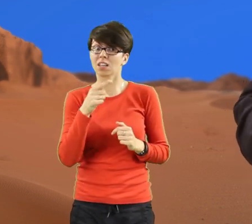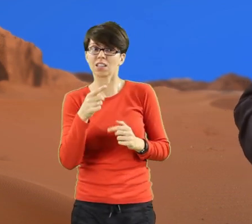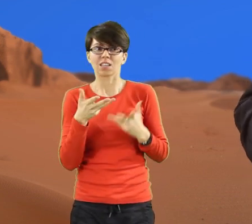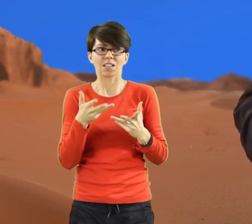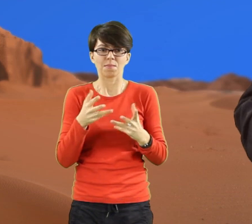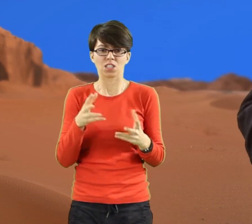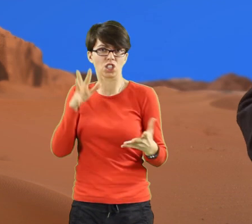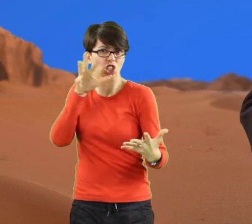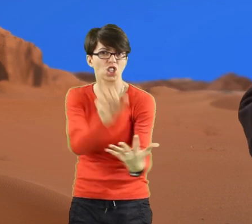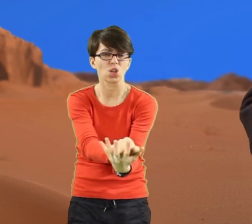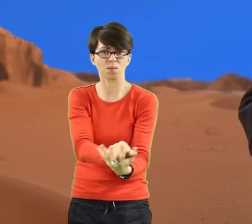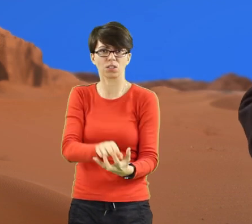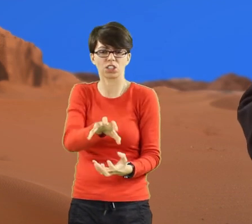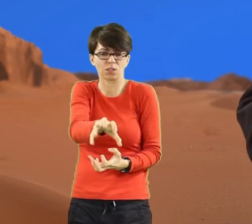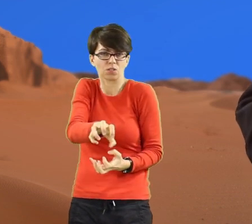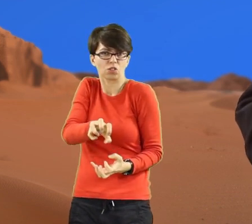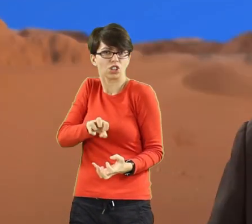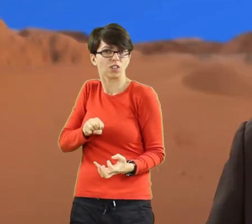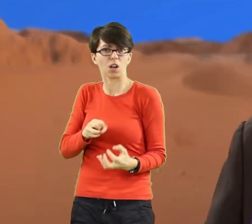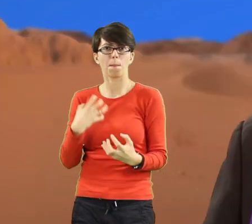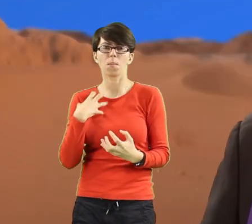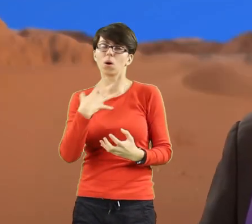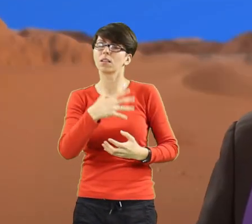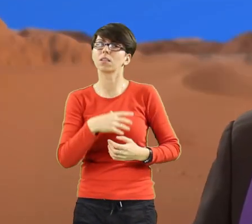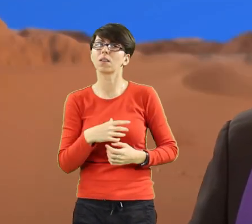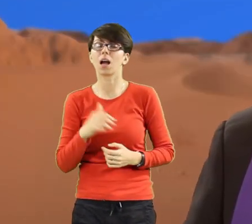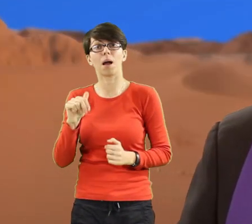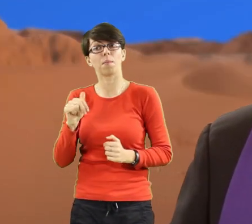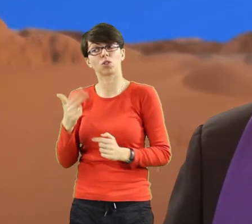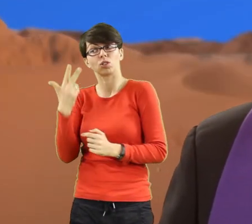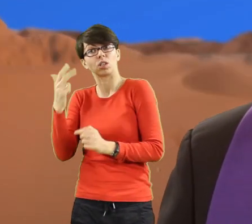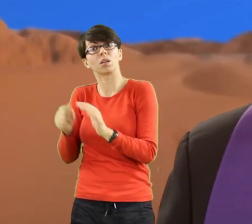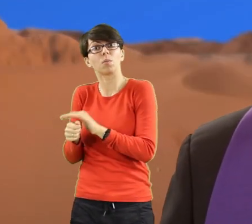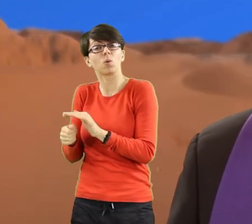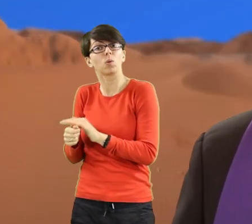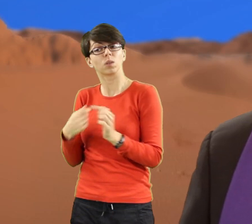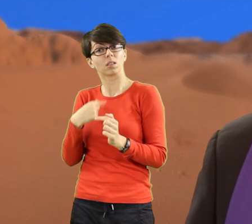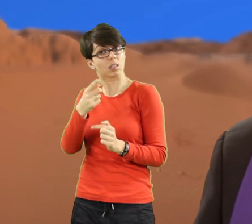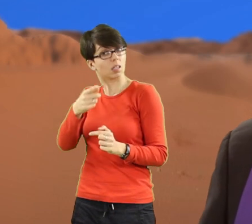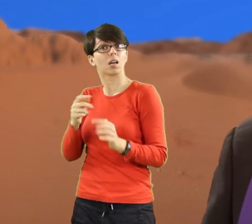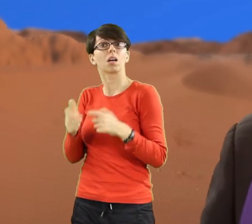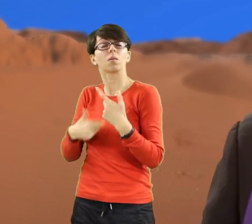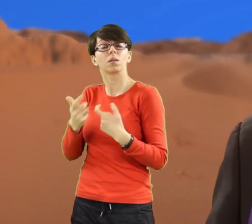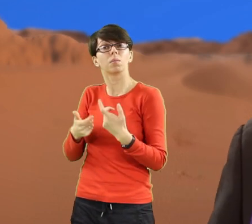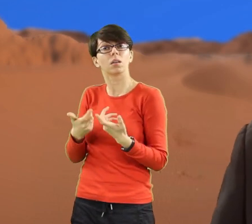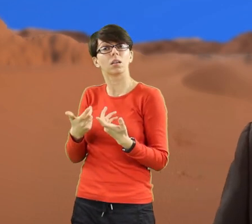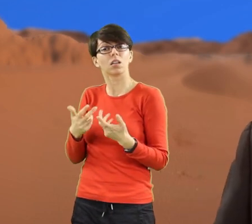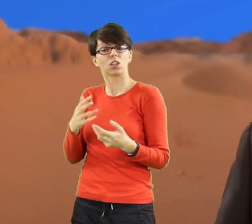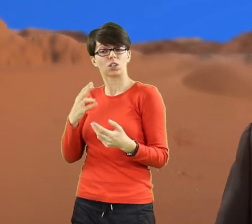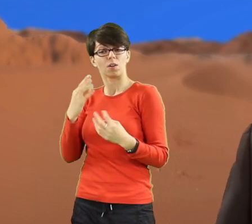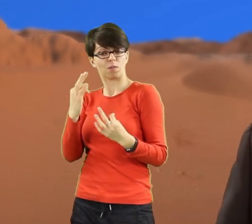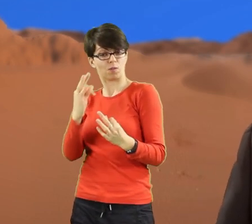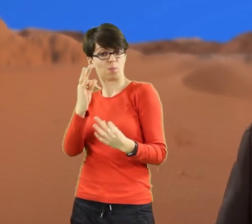zdobyć te wszystkie bogactwa? A może trzecia pokusa i jej ślad również